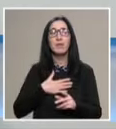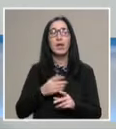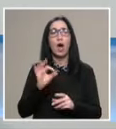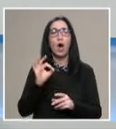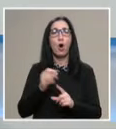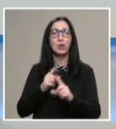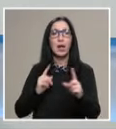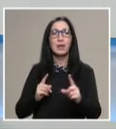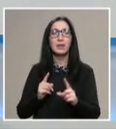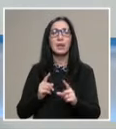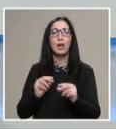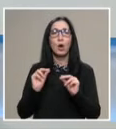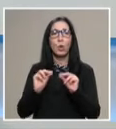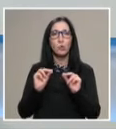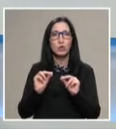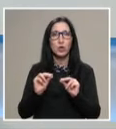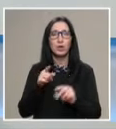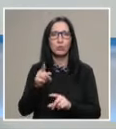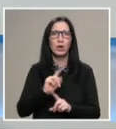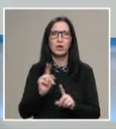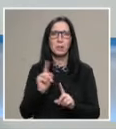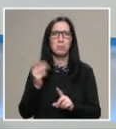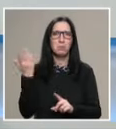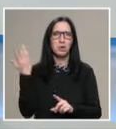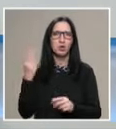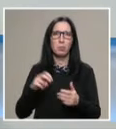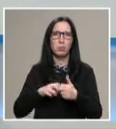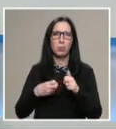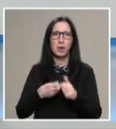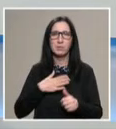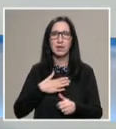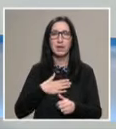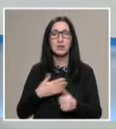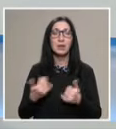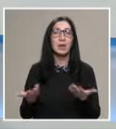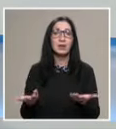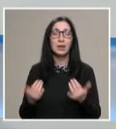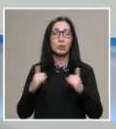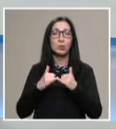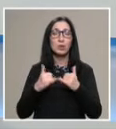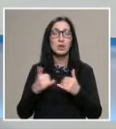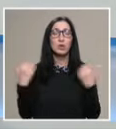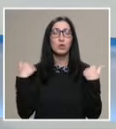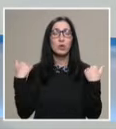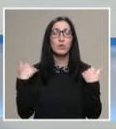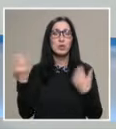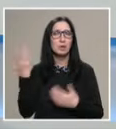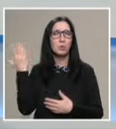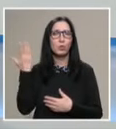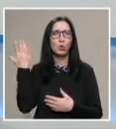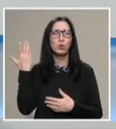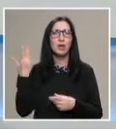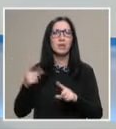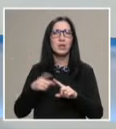в онлайн режим обучение, но това не беше проблем за нас, тъй като Русенски университет има много отдавна традиции